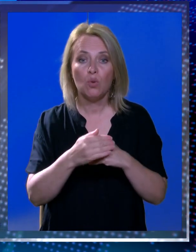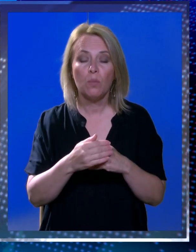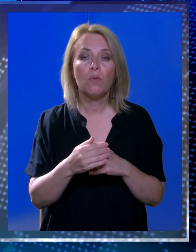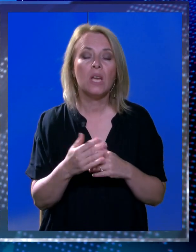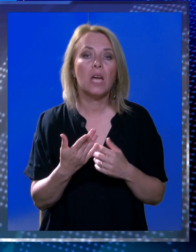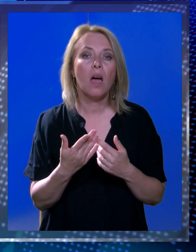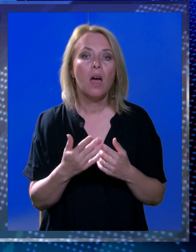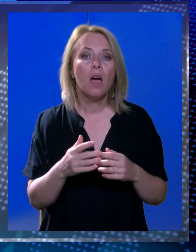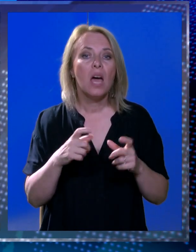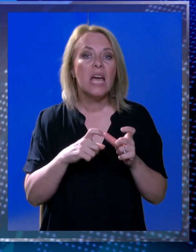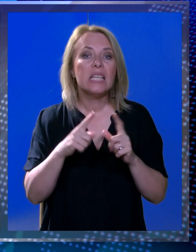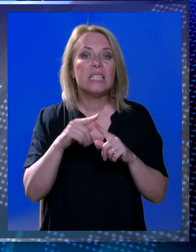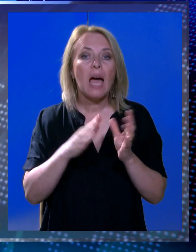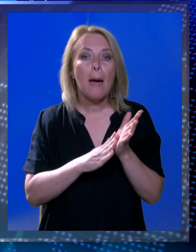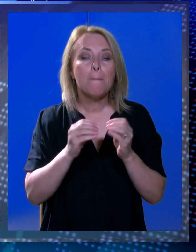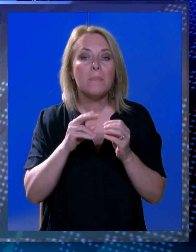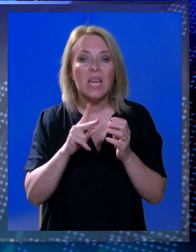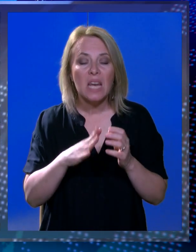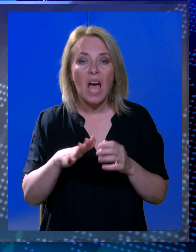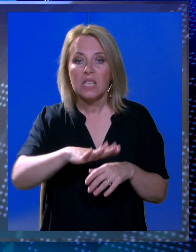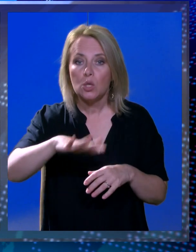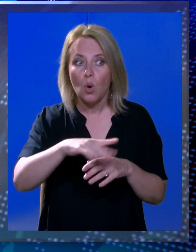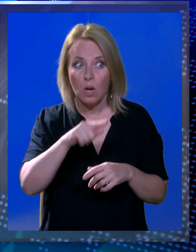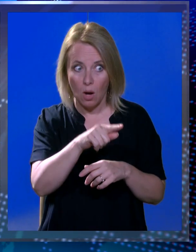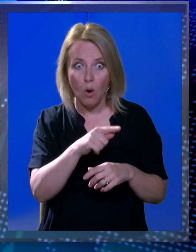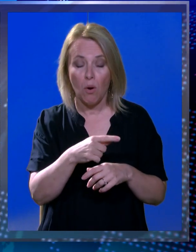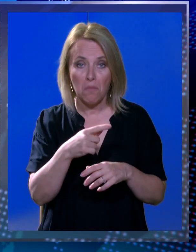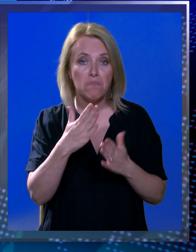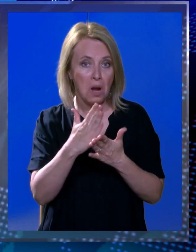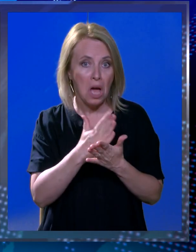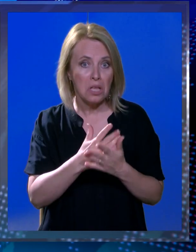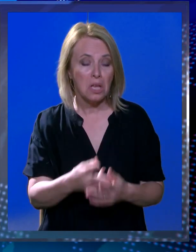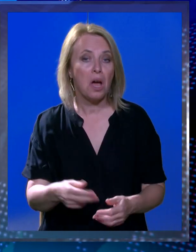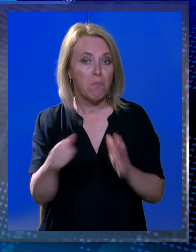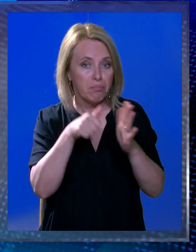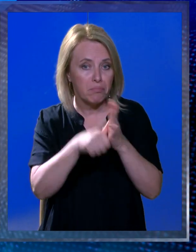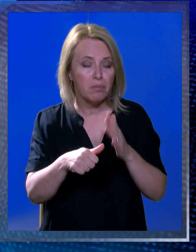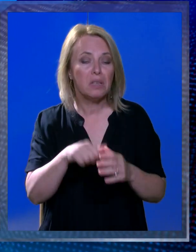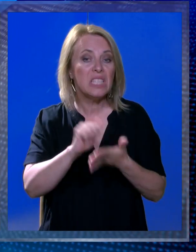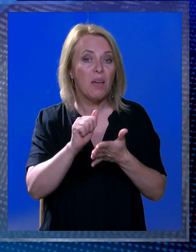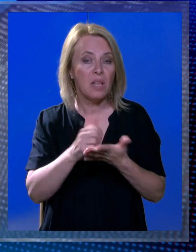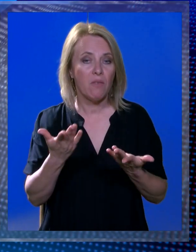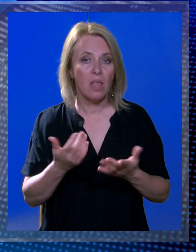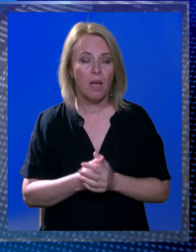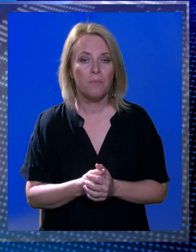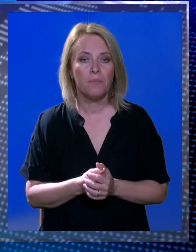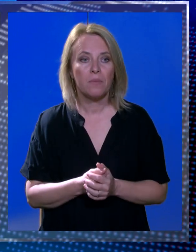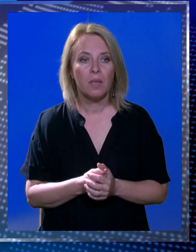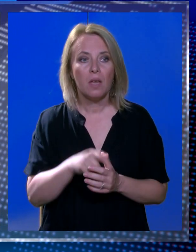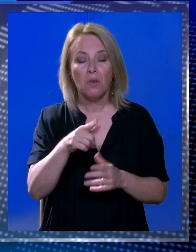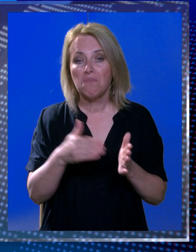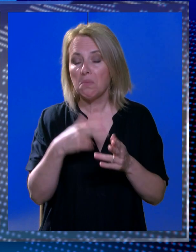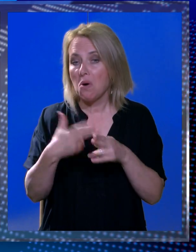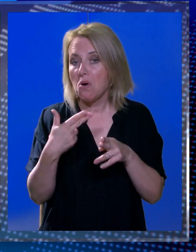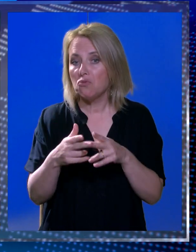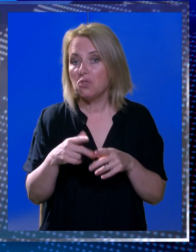potoka preko povijesne jezgre do Gruža stambena zona u kojoj je planira ukinuti iznajemljivanje koje po apartmanu hrani tri obitelji. Netko